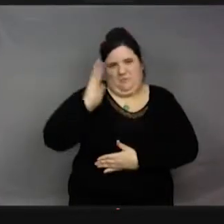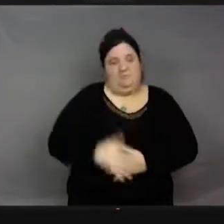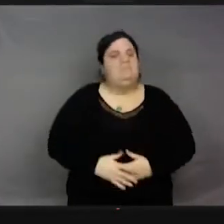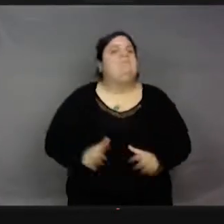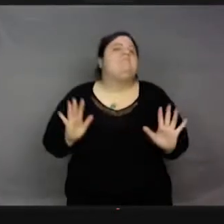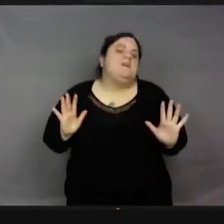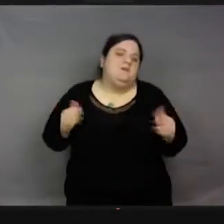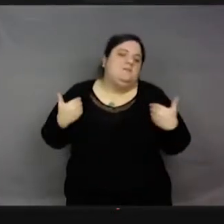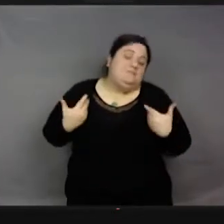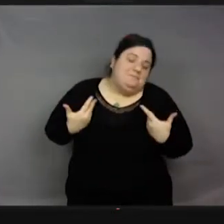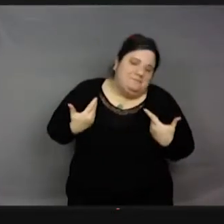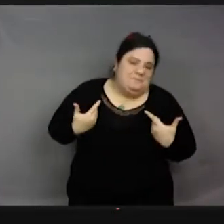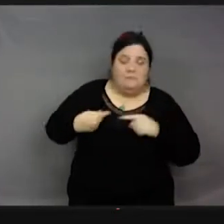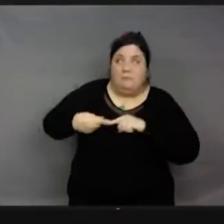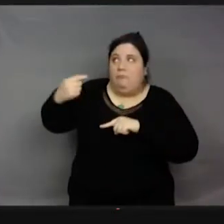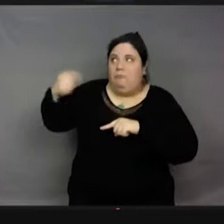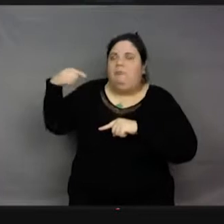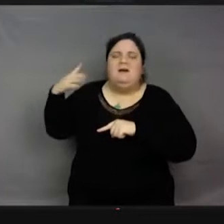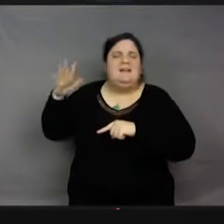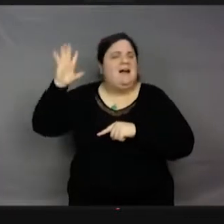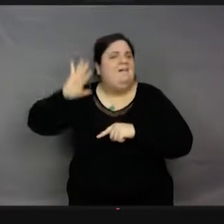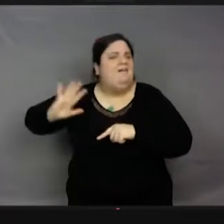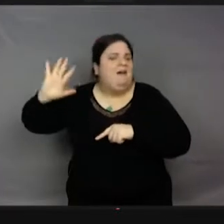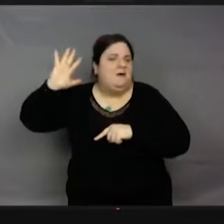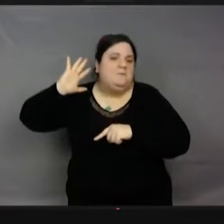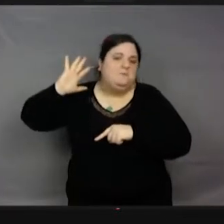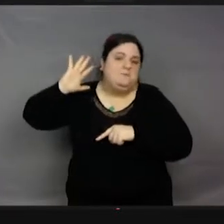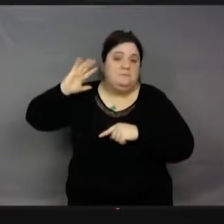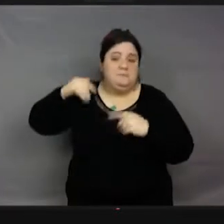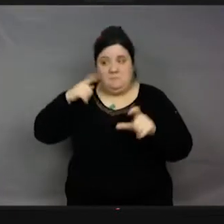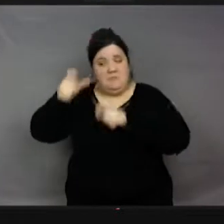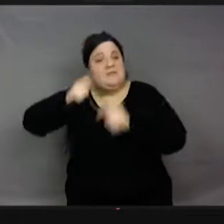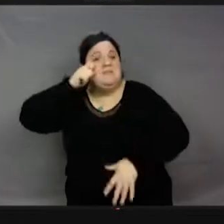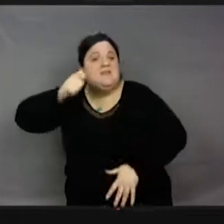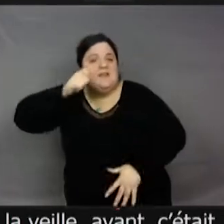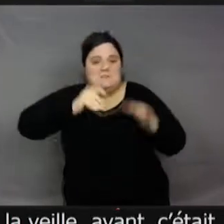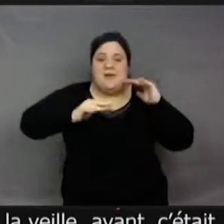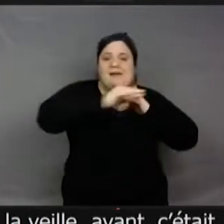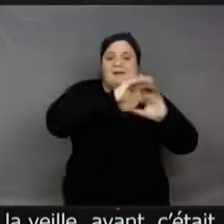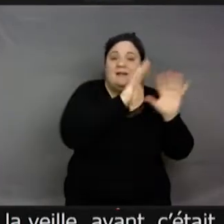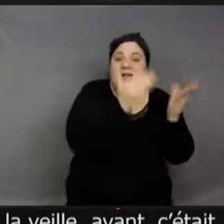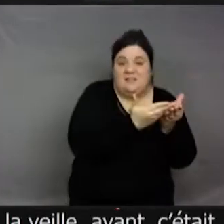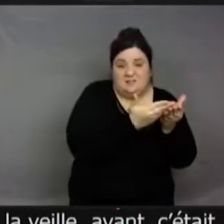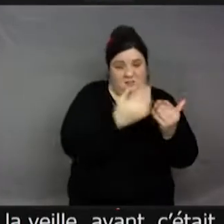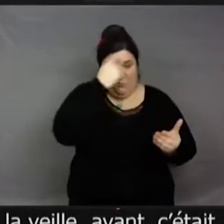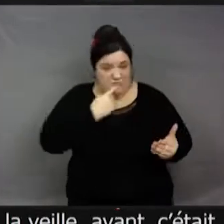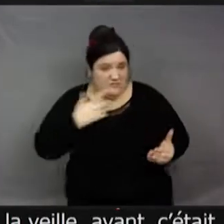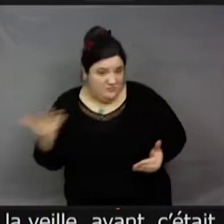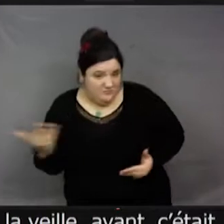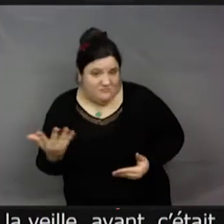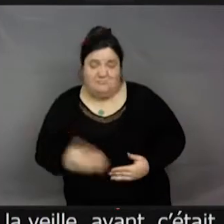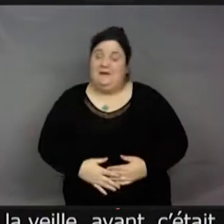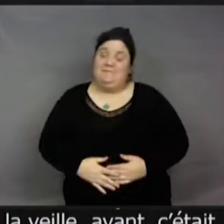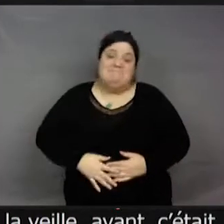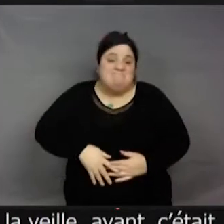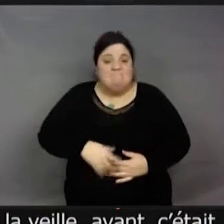'était souvent des, on va dire, des vieux mâles blancs, les entomologistes, pour faire un peu court. Et en fait, dans toute l'équipe de l'OPI, par exemple, l'Office